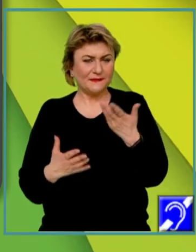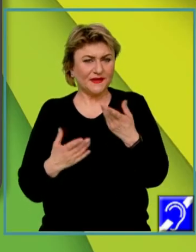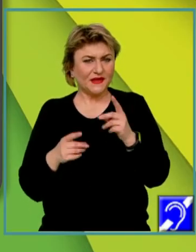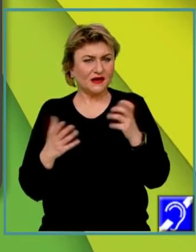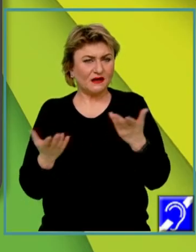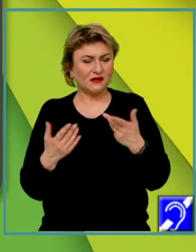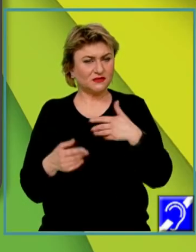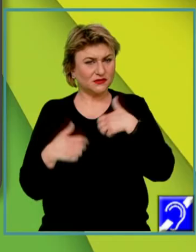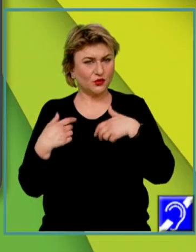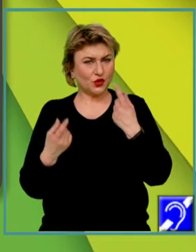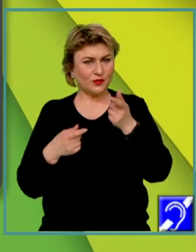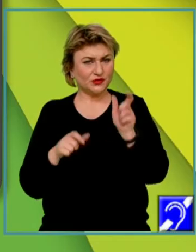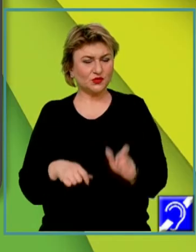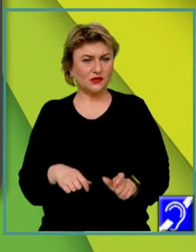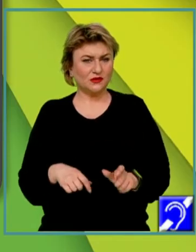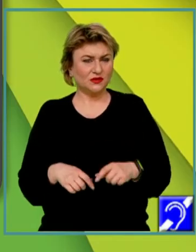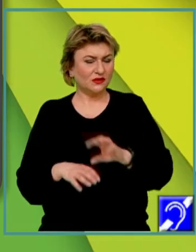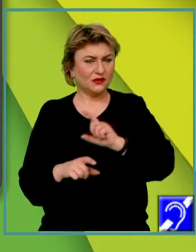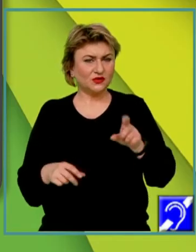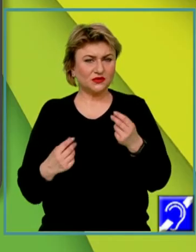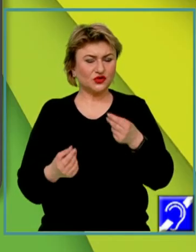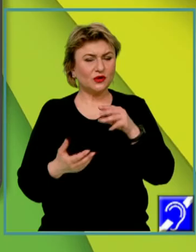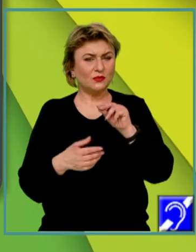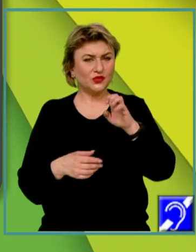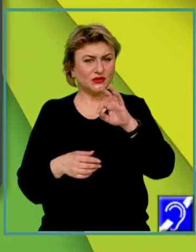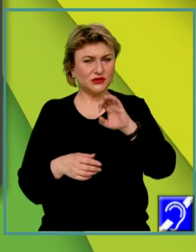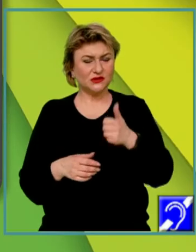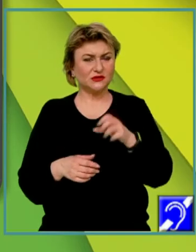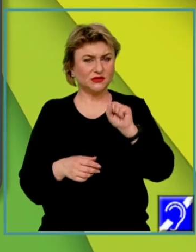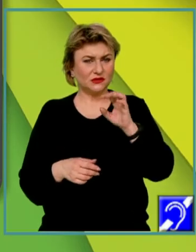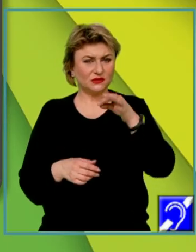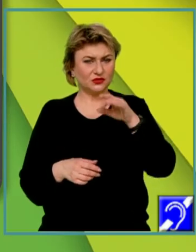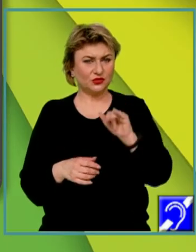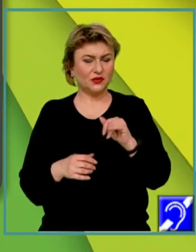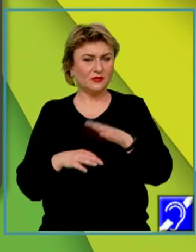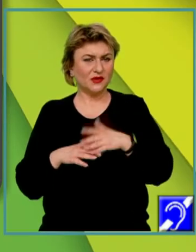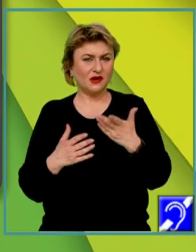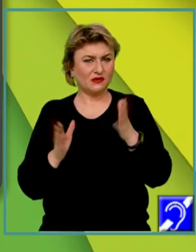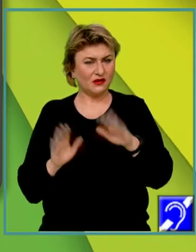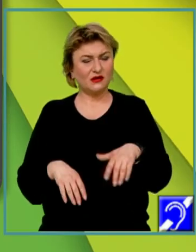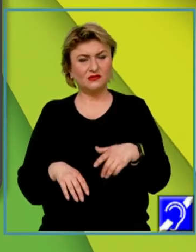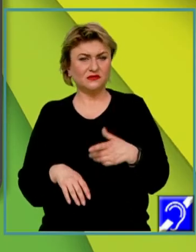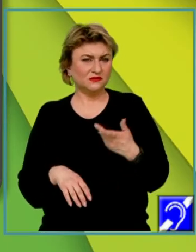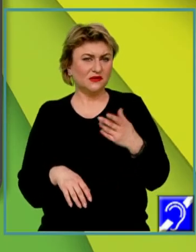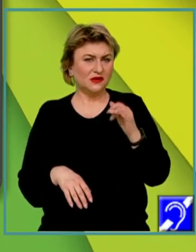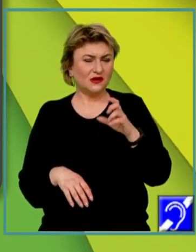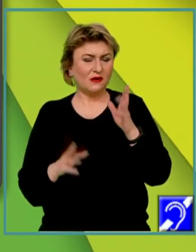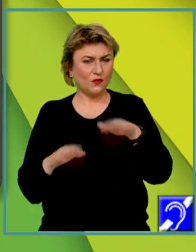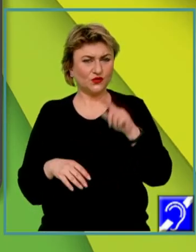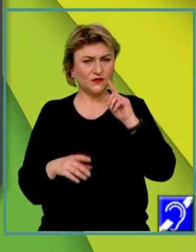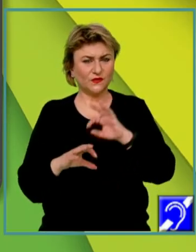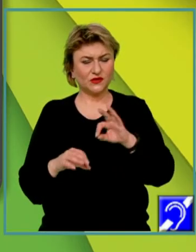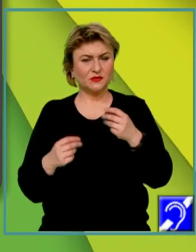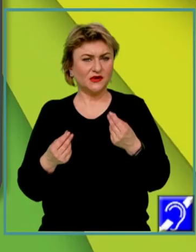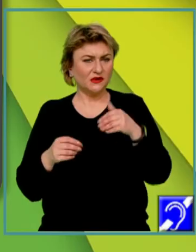se bucură o persoană, datorită poziției, statusului pe care o are, îl are. Deci, știm foarte bine că